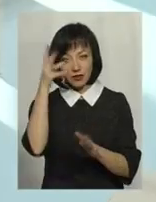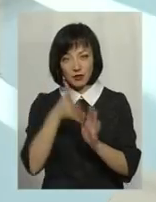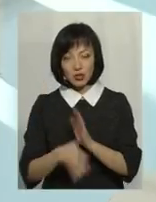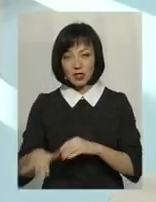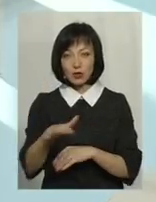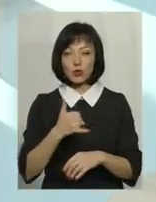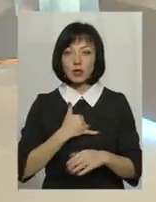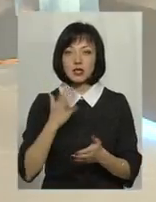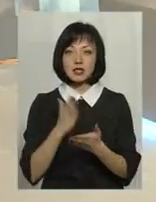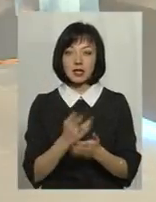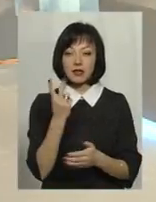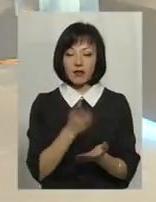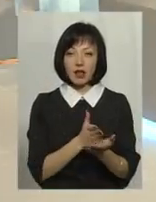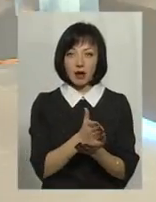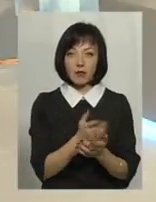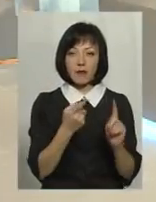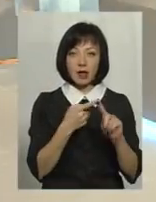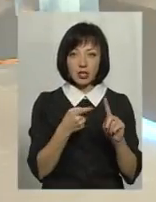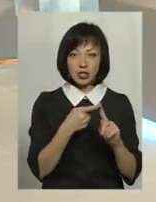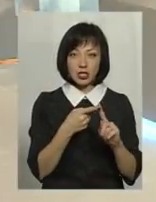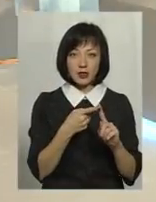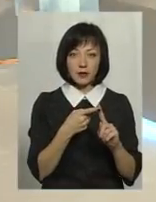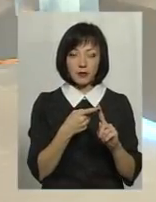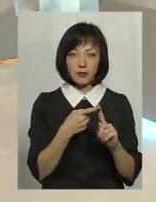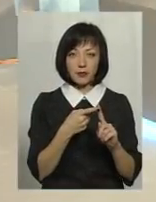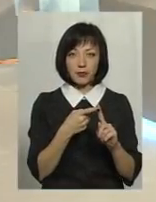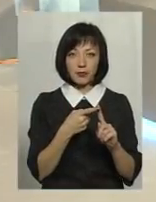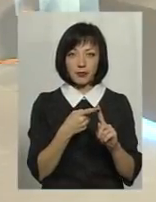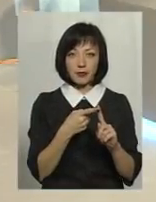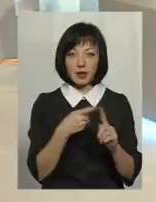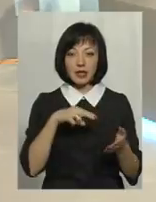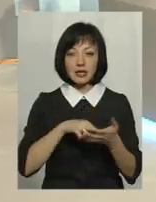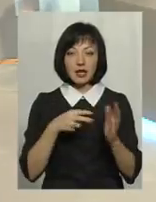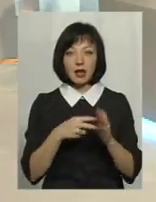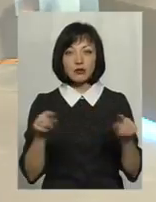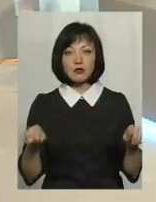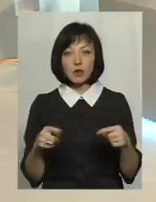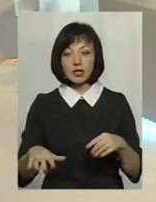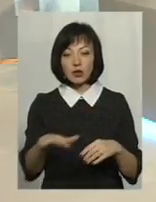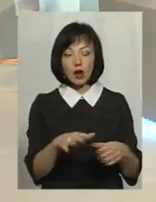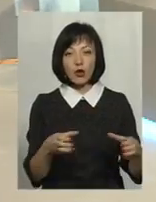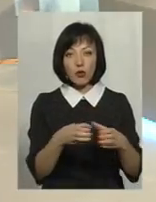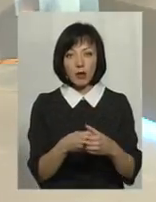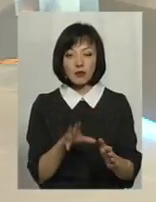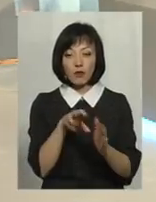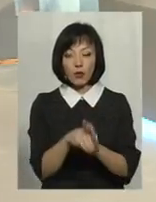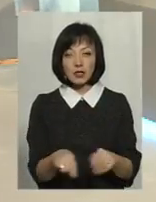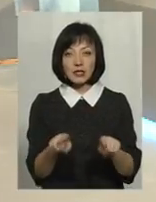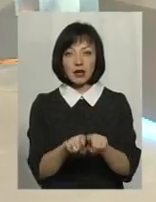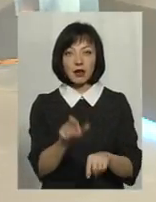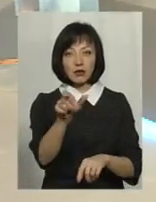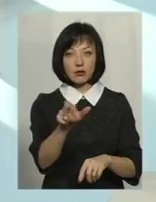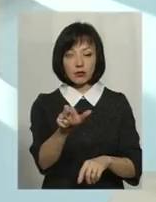першу чергу, у нас є два напрямки. Це є перший напрямок у стратегію створення територіальних громад. Входить такий,